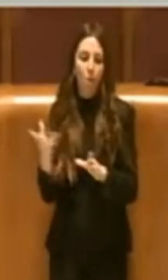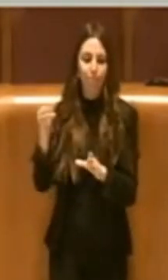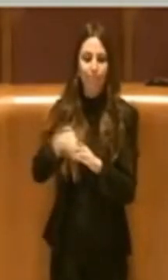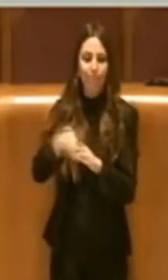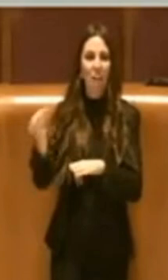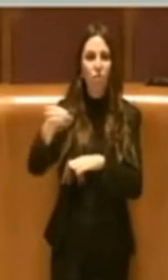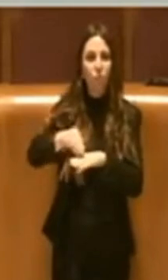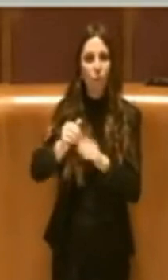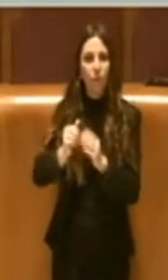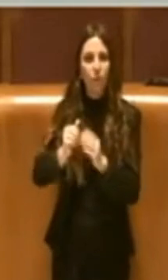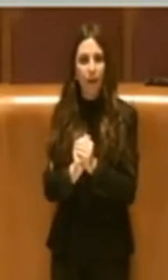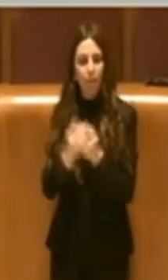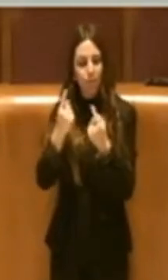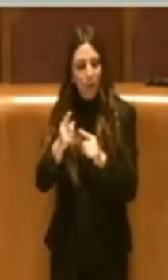Quindi per questo motivo voteremo no a questa notizia.